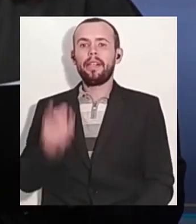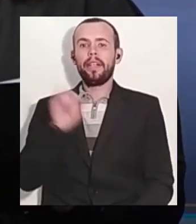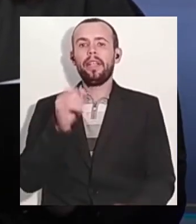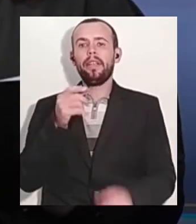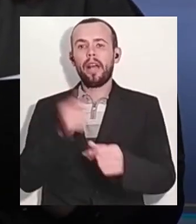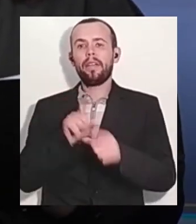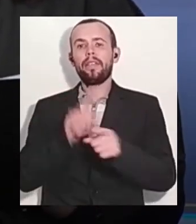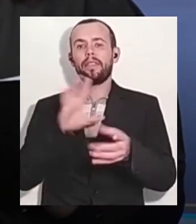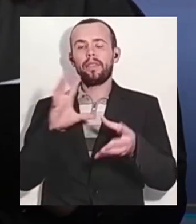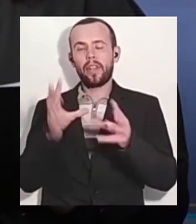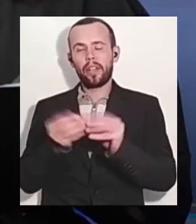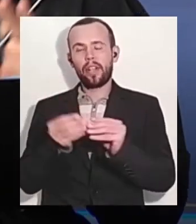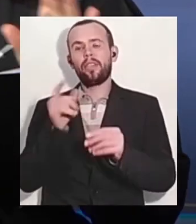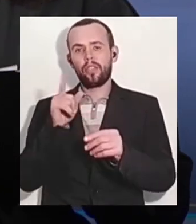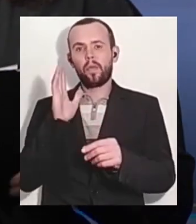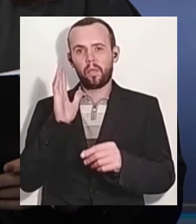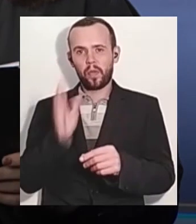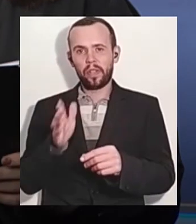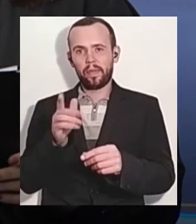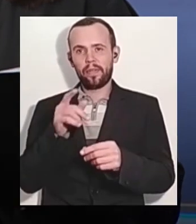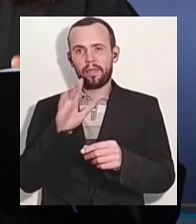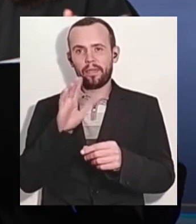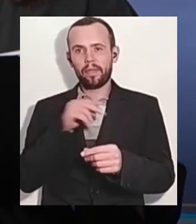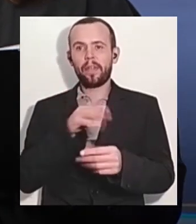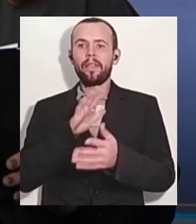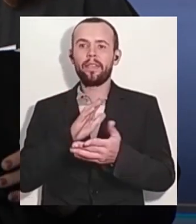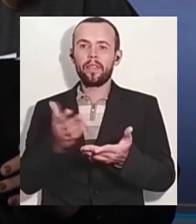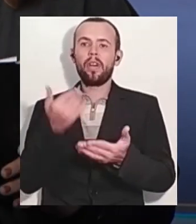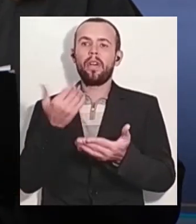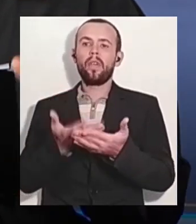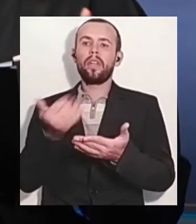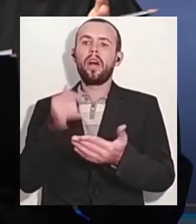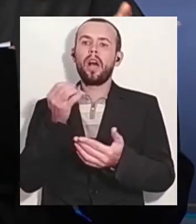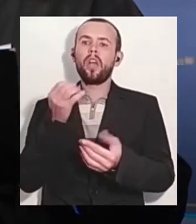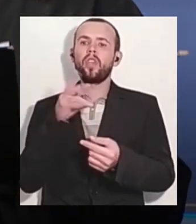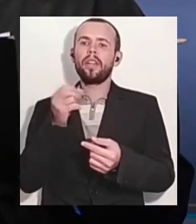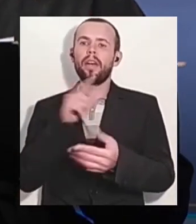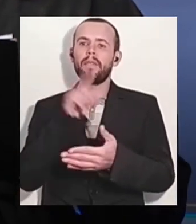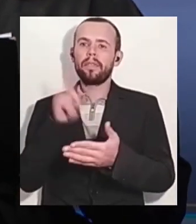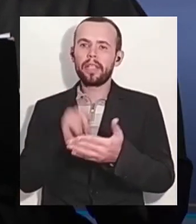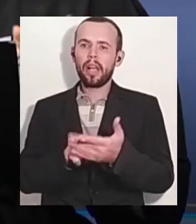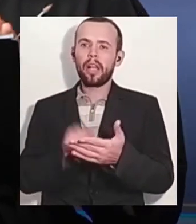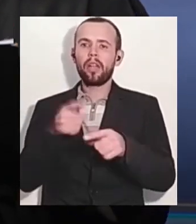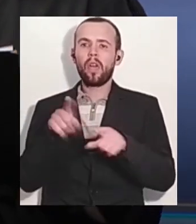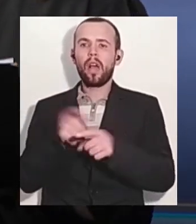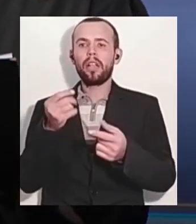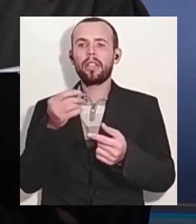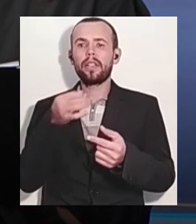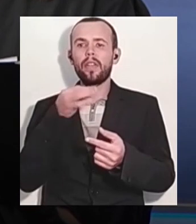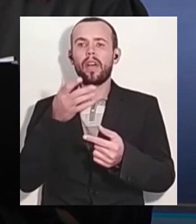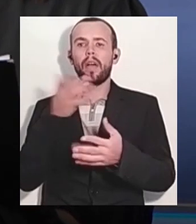Вибачте, вправте, щось питали. Олегу, якщо говорити загалом, а власне одеські колонії на